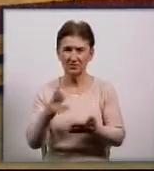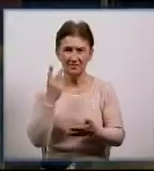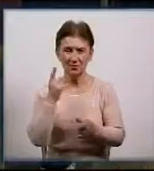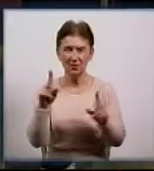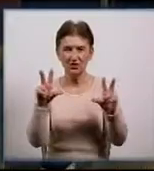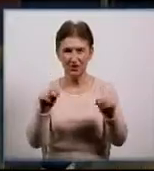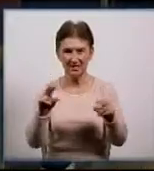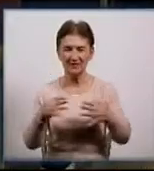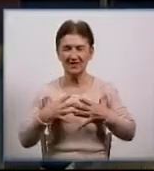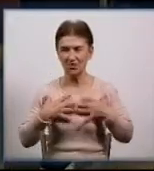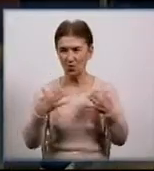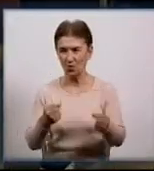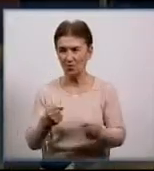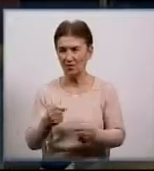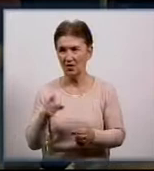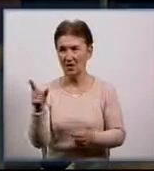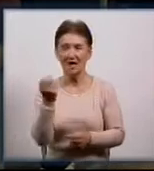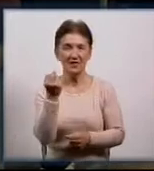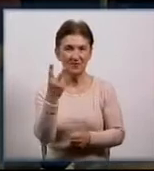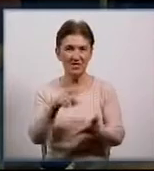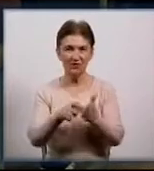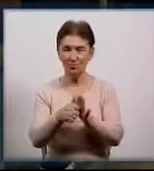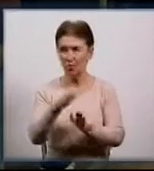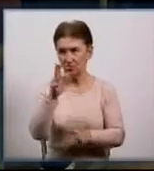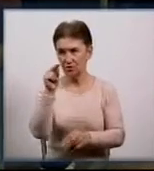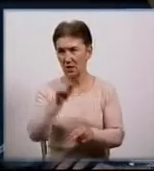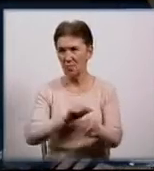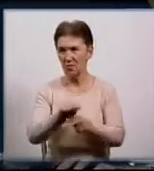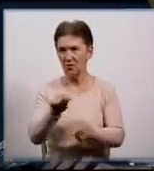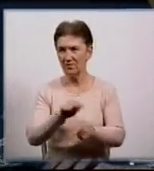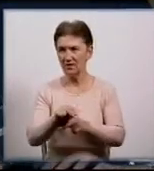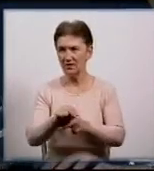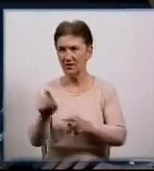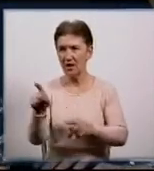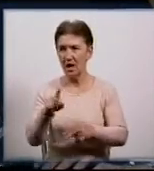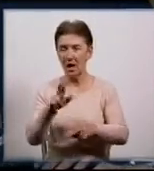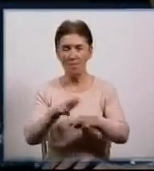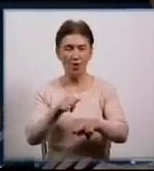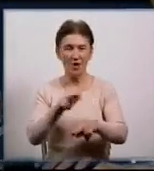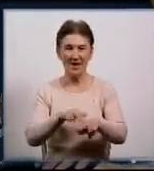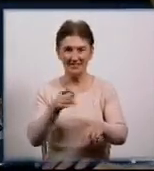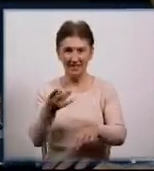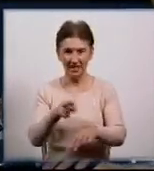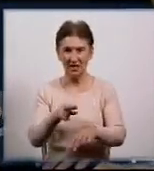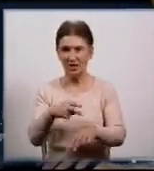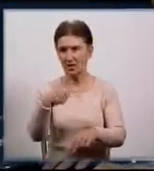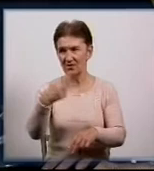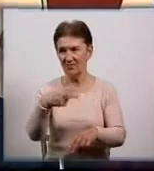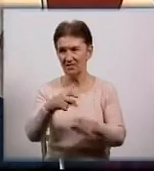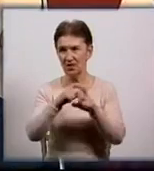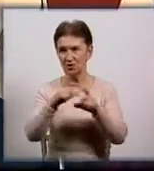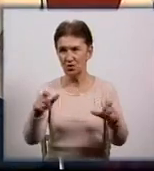У Кропивницькому заняття з учнями будуть проводити два офіцери поліції. На кожного з них припадає по 20 шкіл.